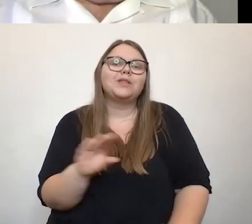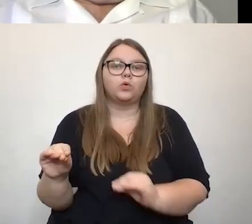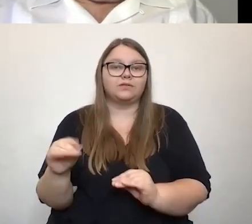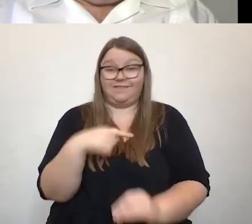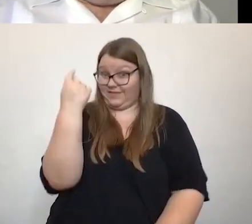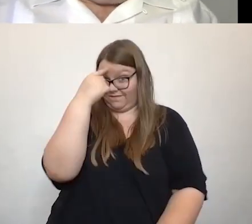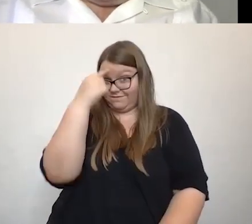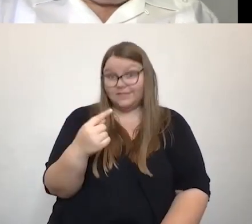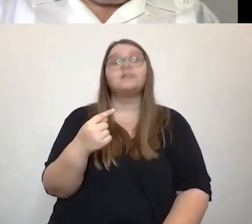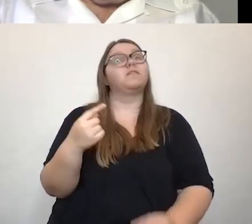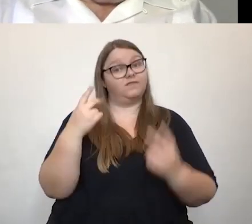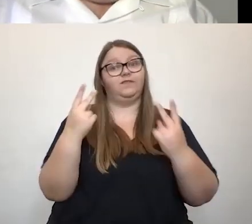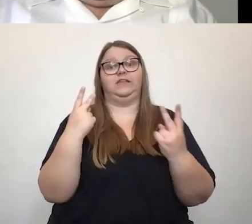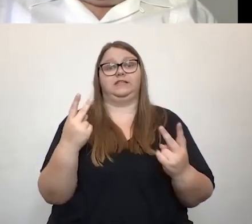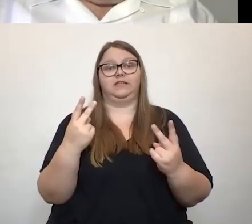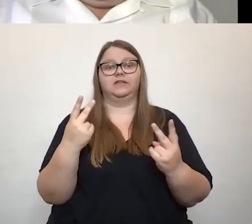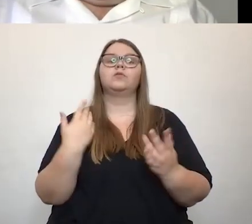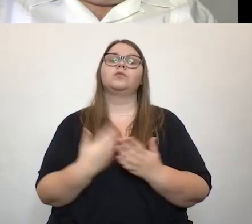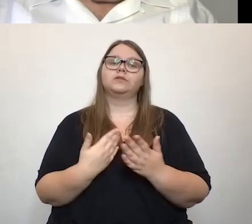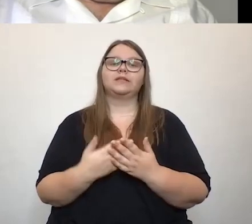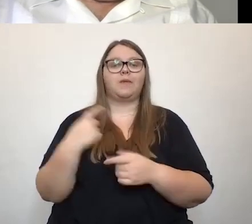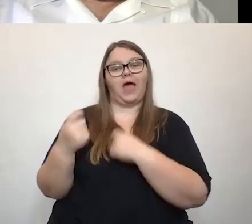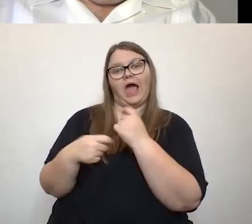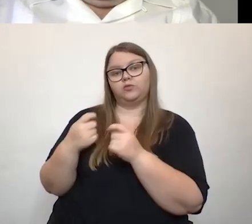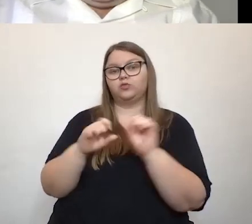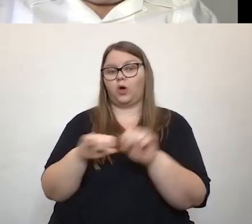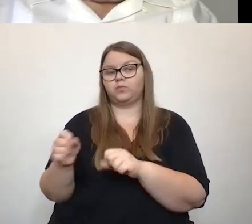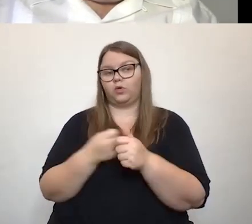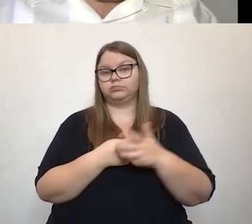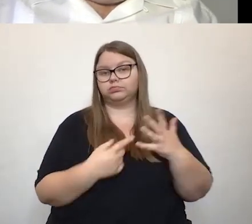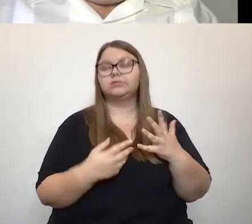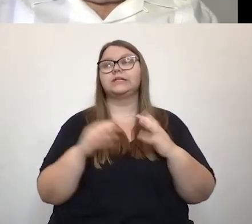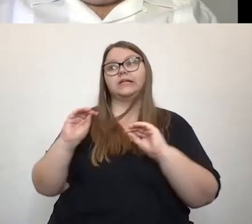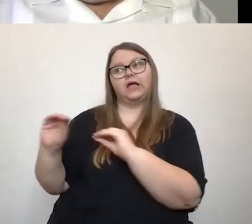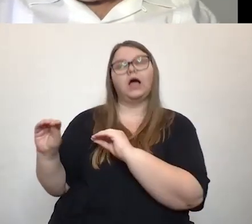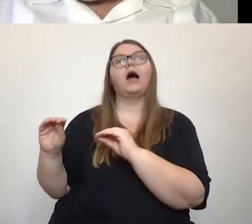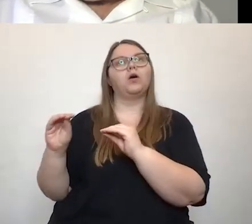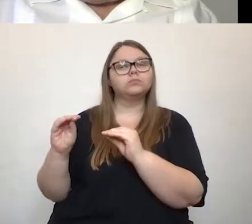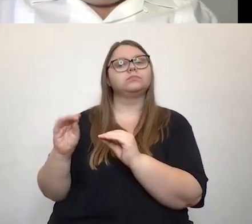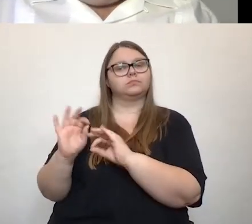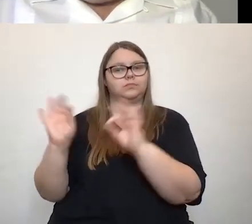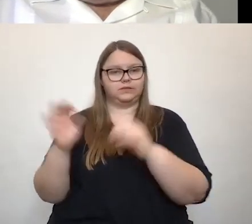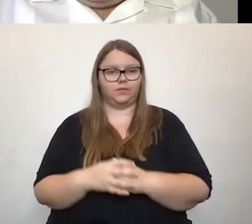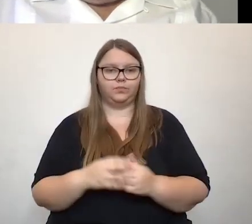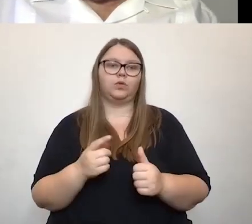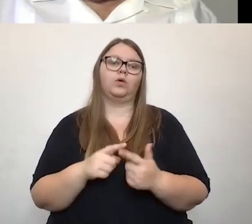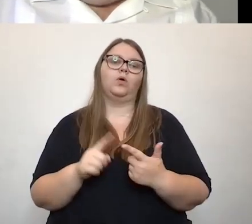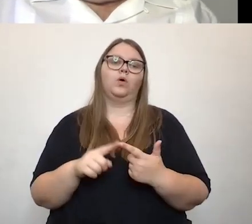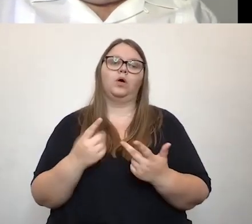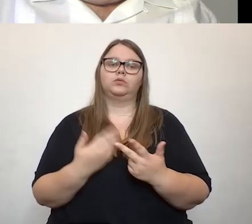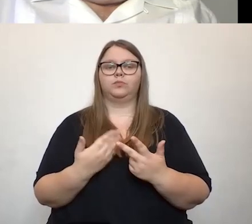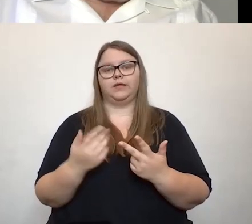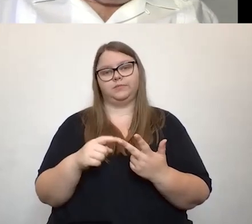dass es eben auch diese Handlungsoption ja auch letztendlich repräsentiert, aber natürlich auch machen wir uns Gedanken